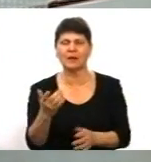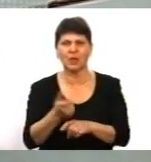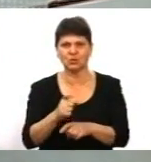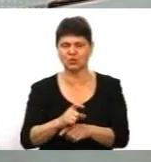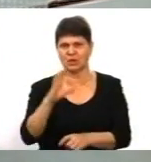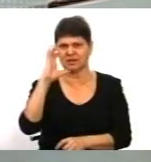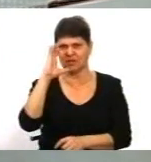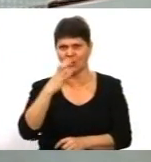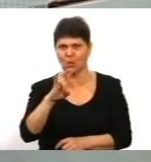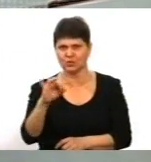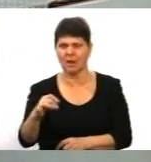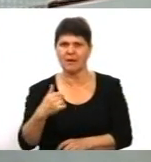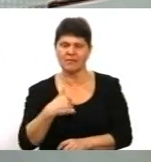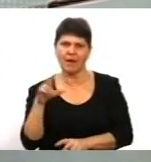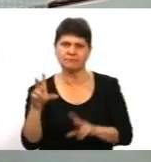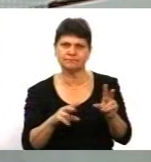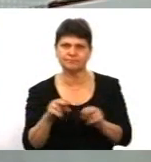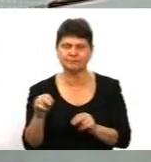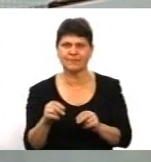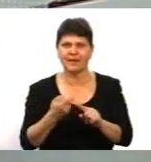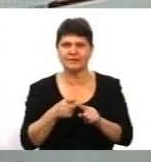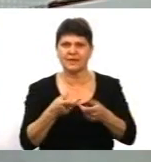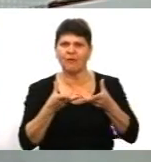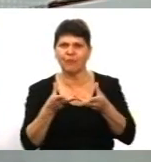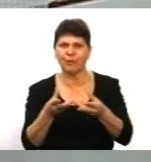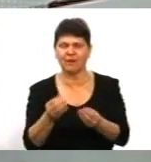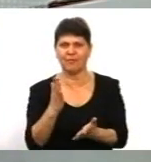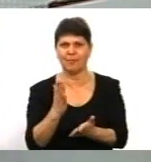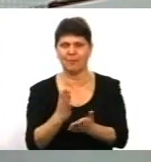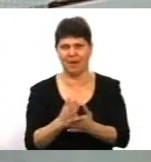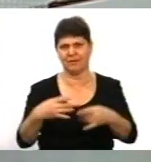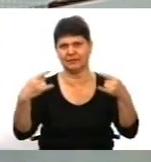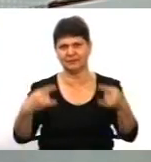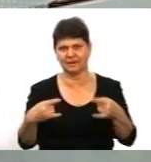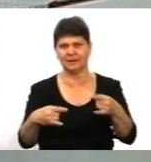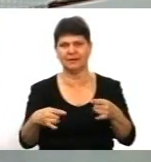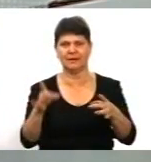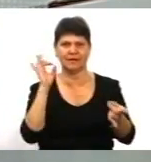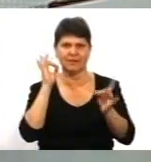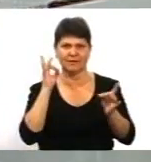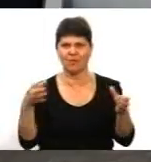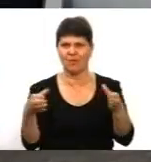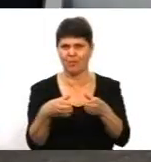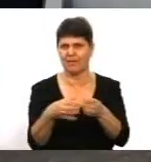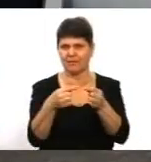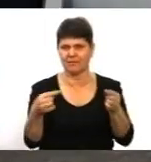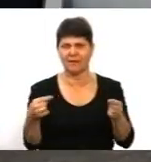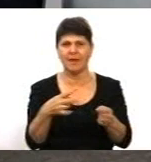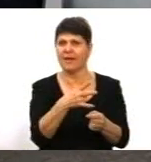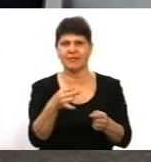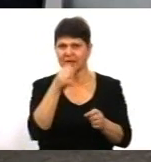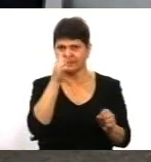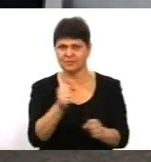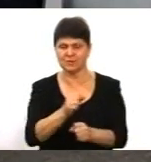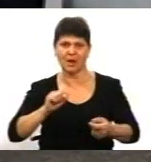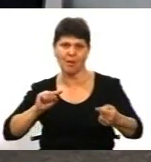і, я вважаю, маніпулятивний вплив мали засоби масової інформації, які не здатні протистояти оцим